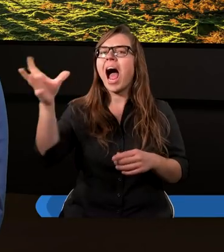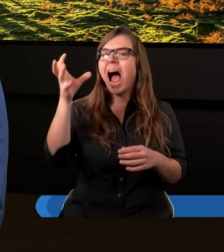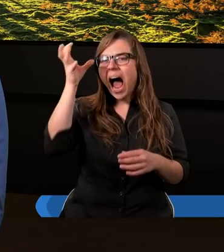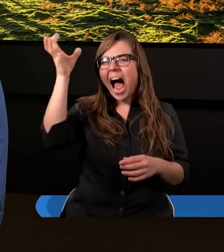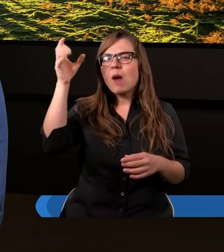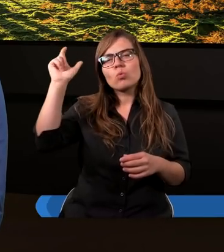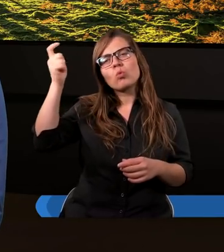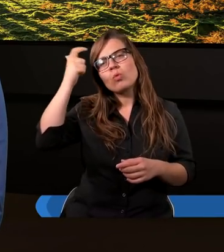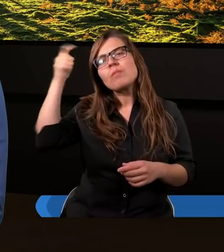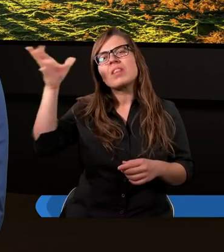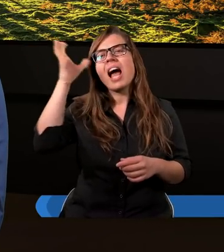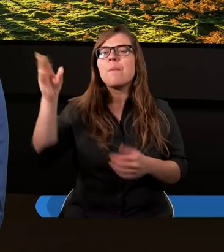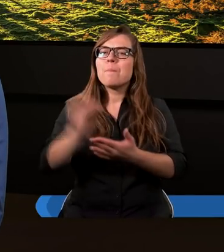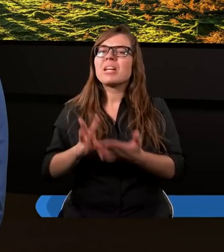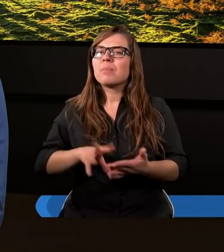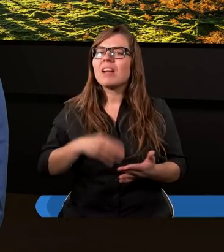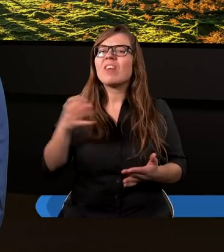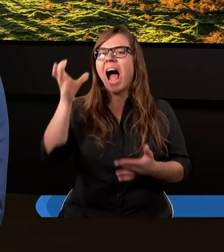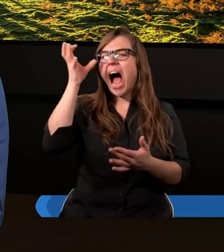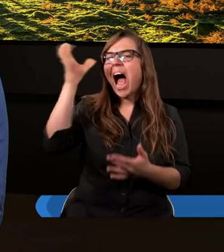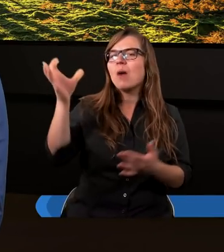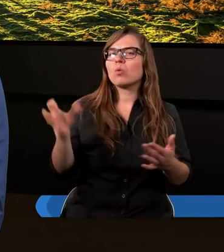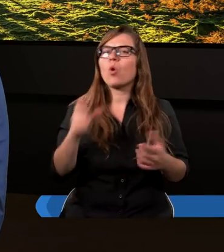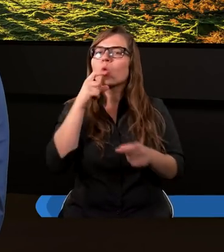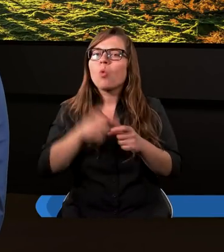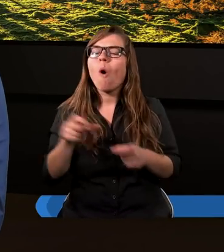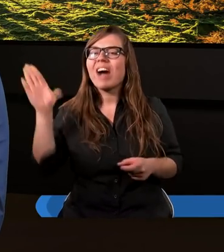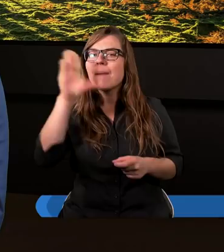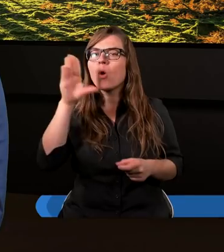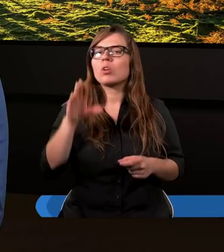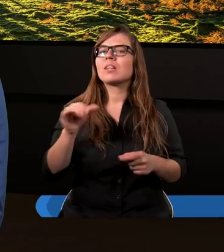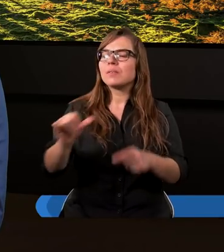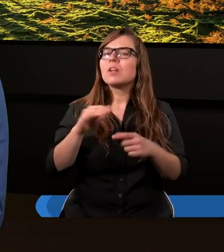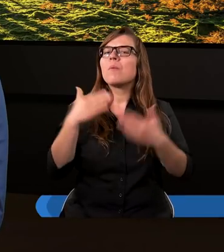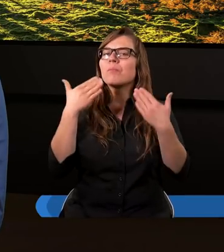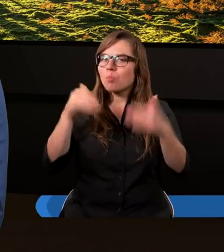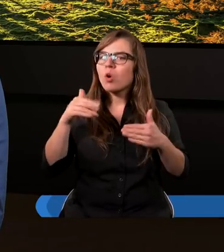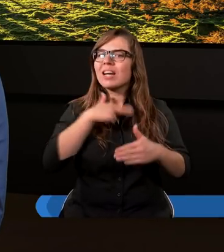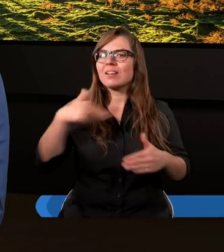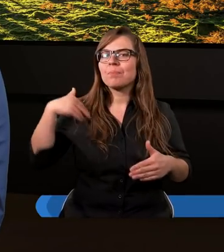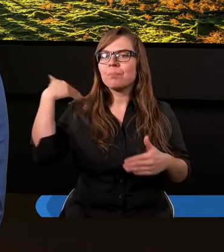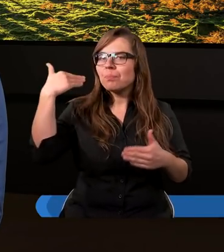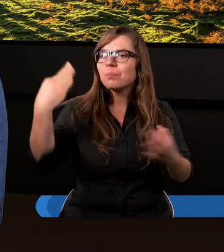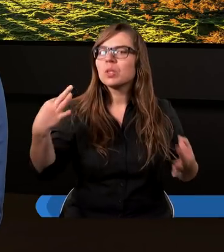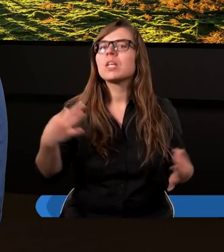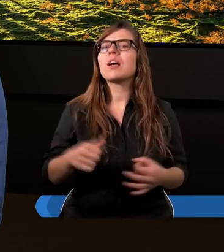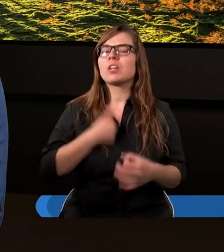Pisma Świętego, autor Słowa Bożego chcesz do nas dzisiaj przemówić. Dlatego prosimy Cię, abyś otworzył nasze